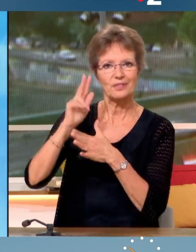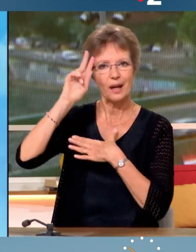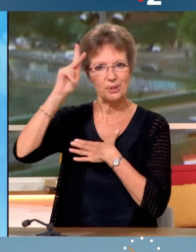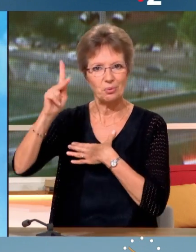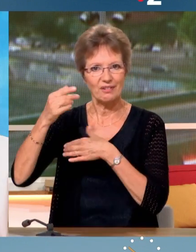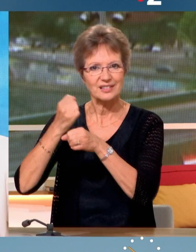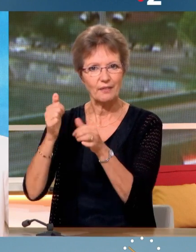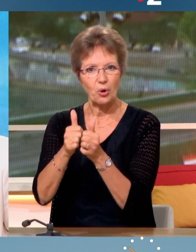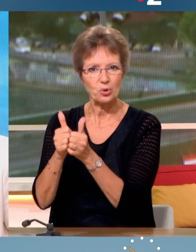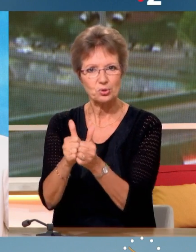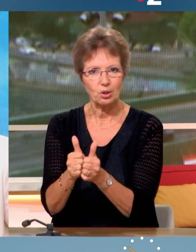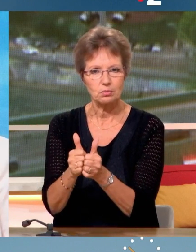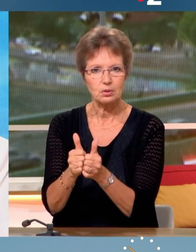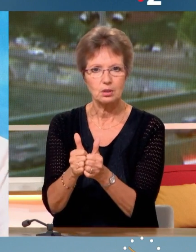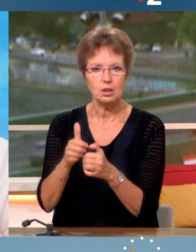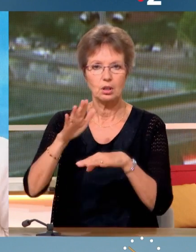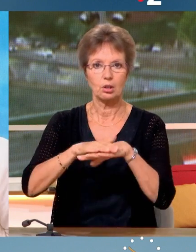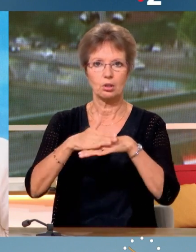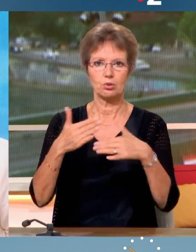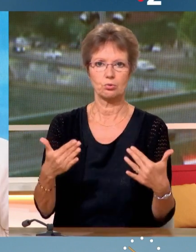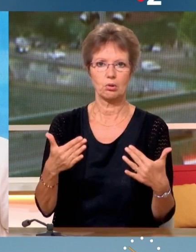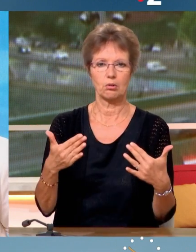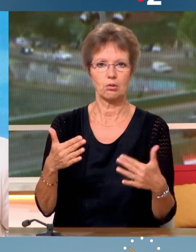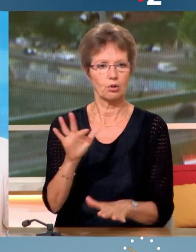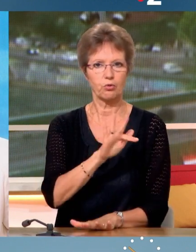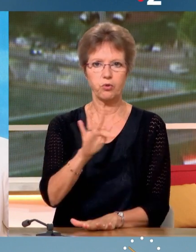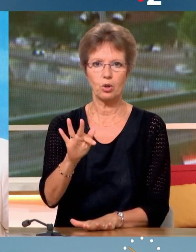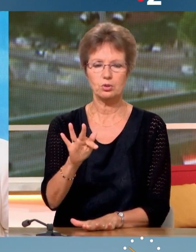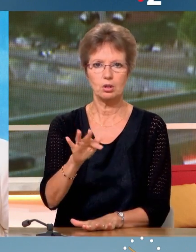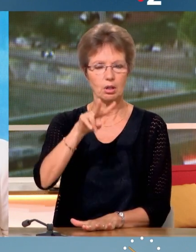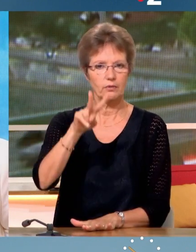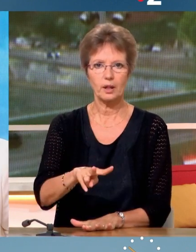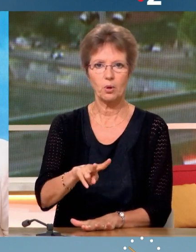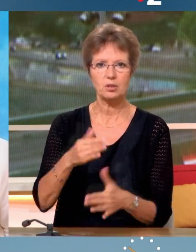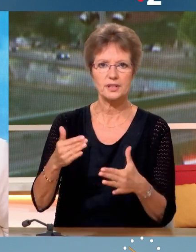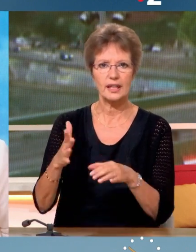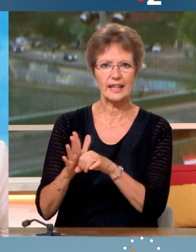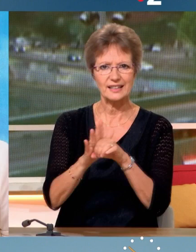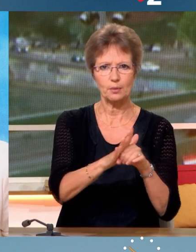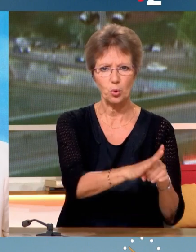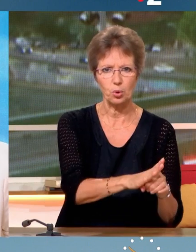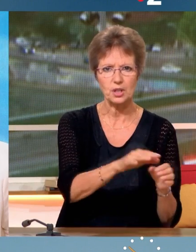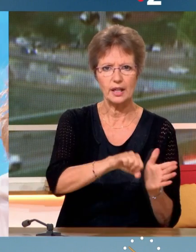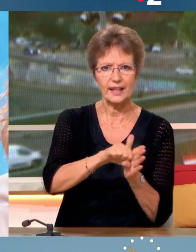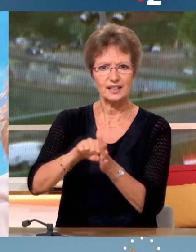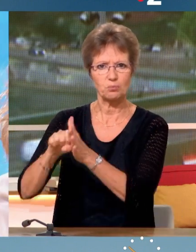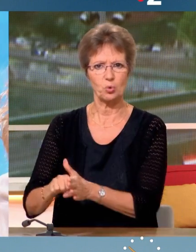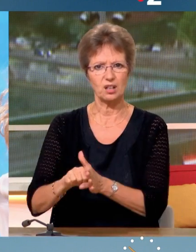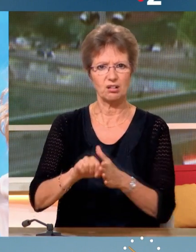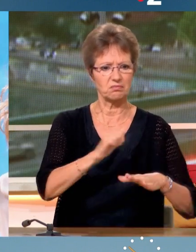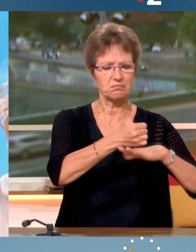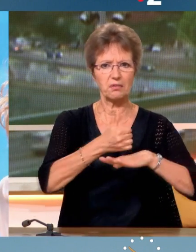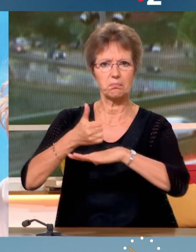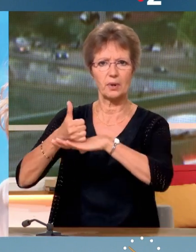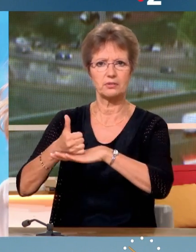aujourd'hui, on a ce que certains considèrent, notamment à La République En Marche, de bloc d'extrême, d'extrême gauche et d'extrême droite. Il faut arrêter, ça ne marche plus avec les Français.